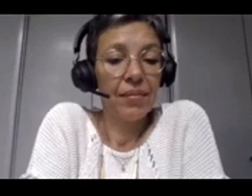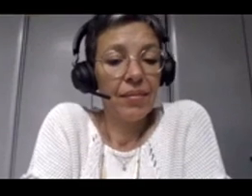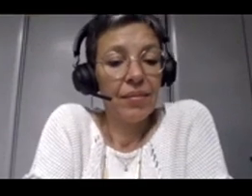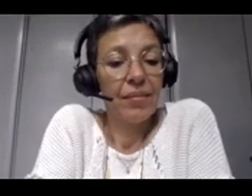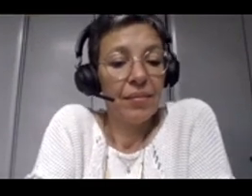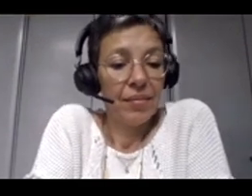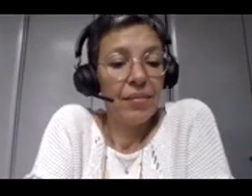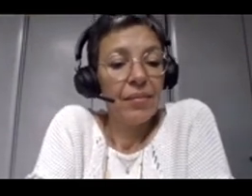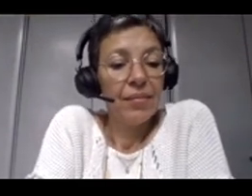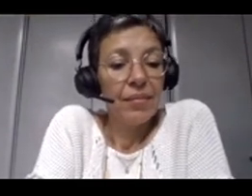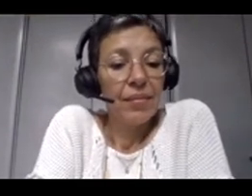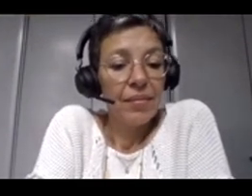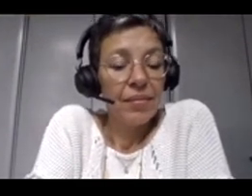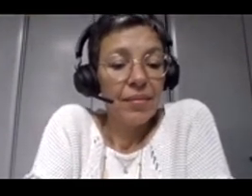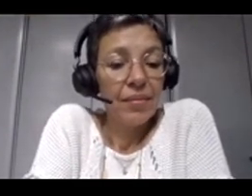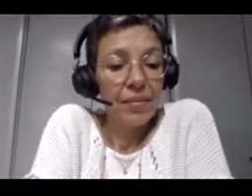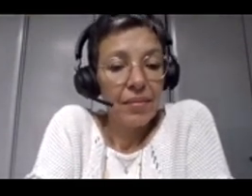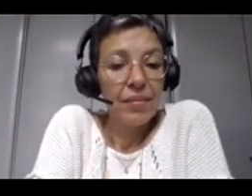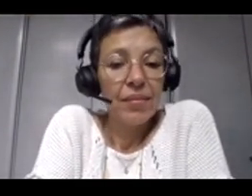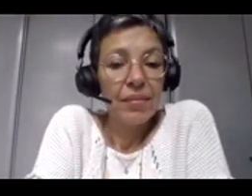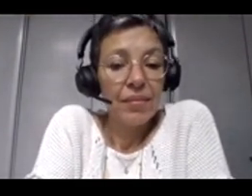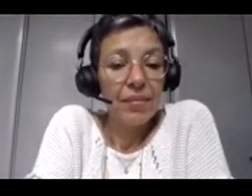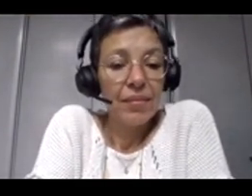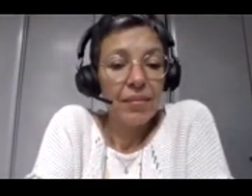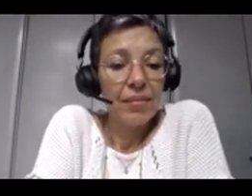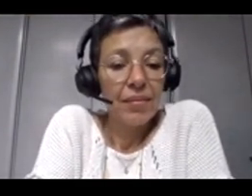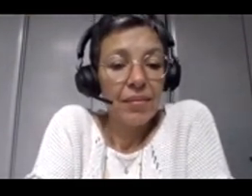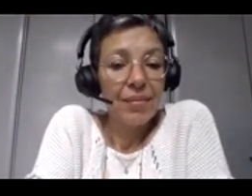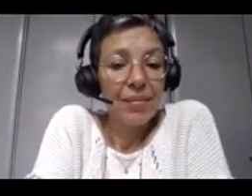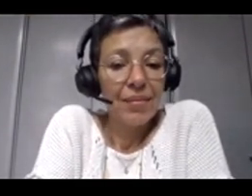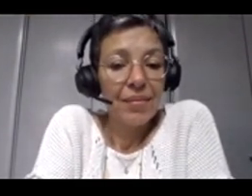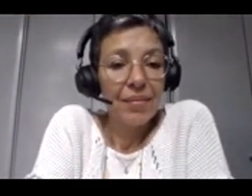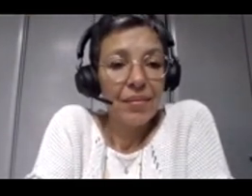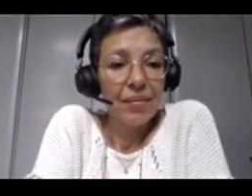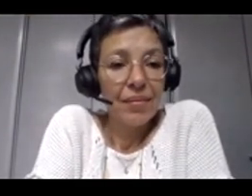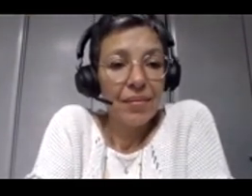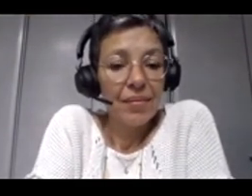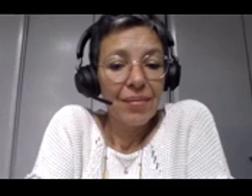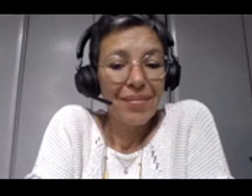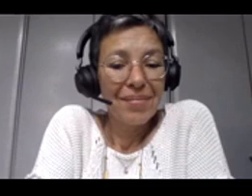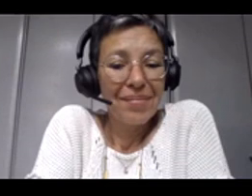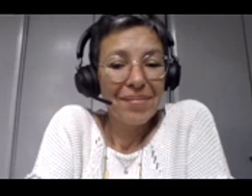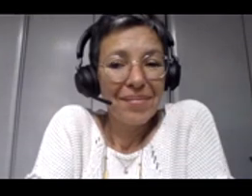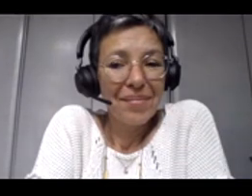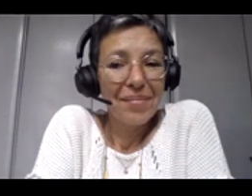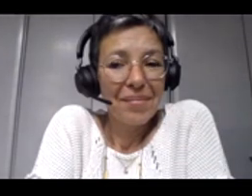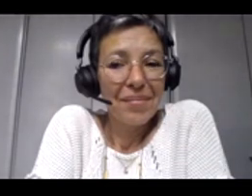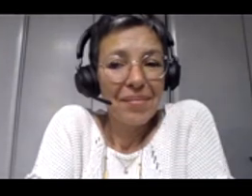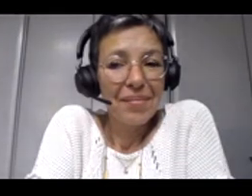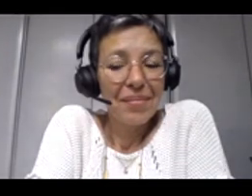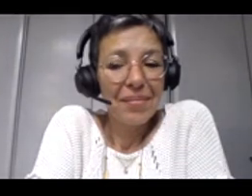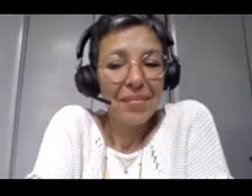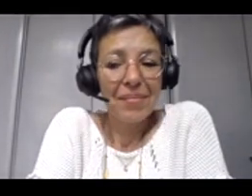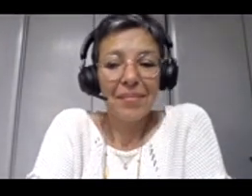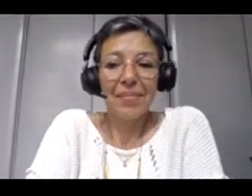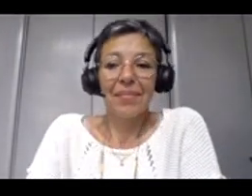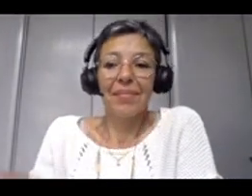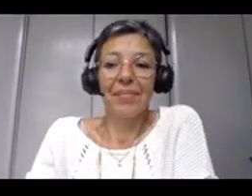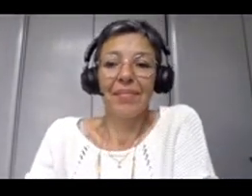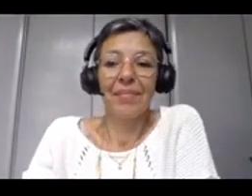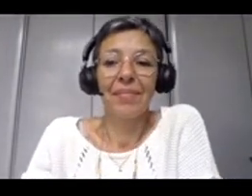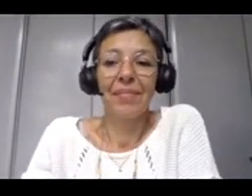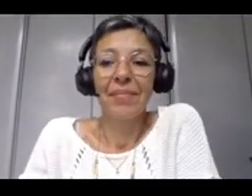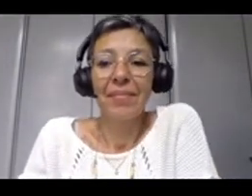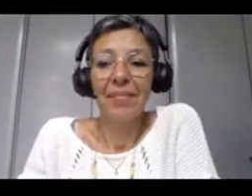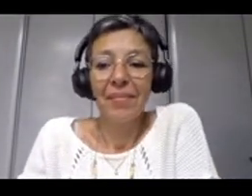à livrer. Je vous ai mis en exergue un petit rond jaune qui vous rappelle qu'au moment de l